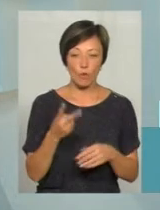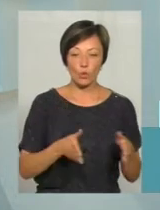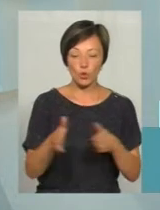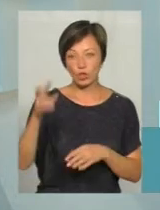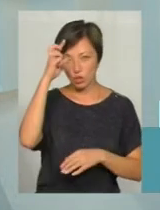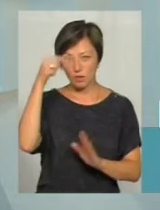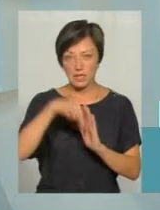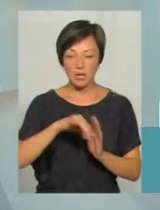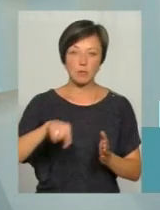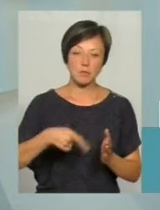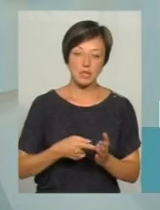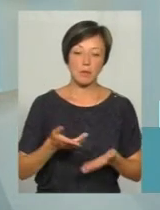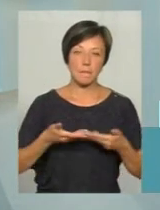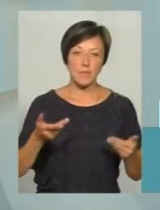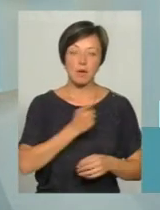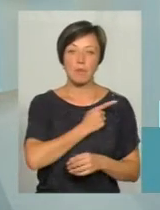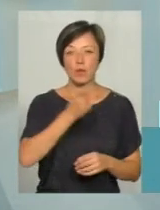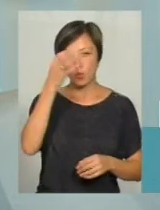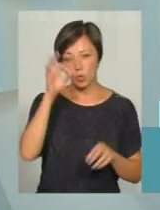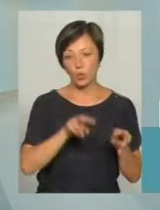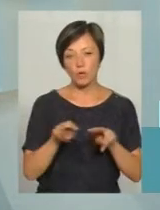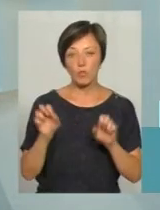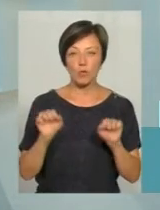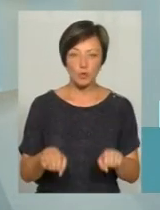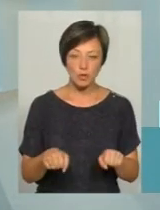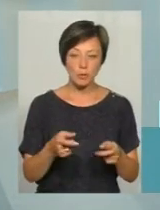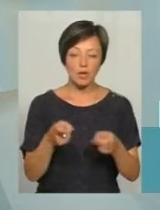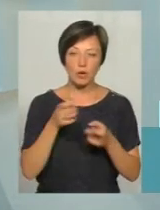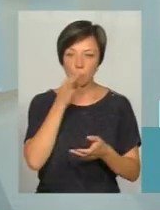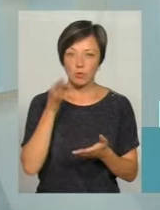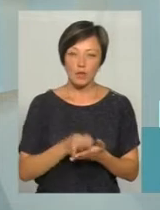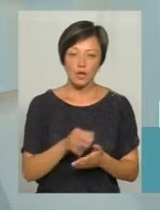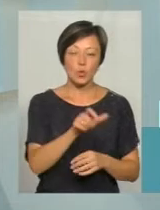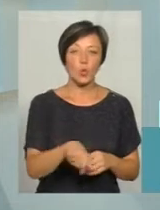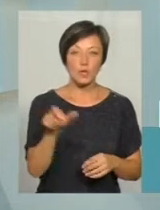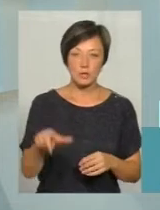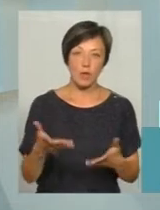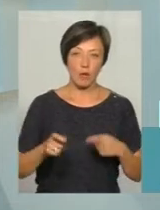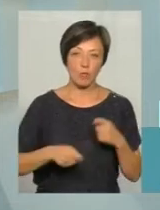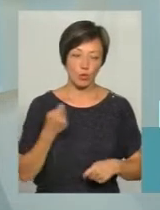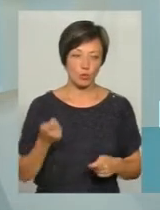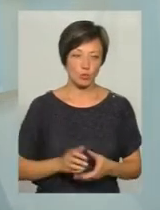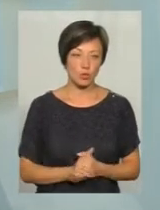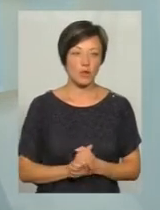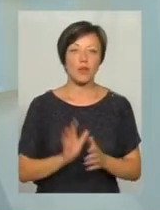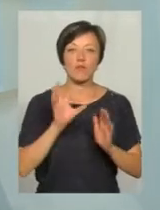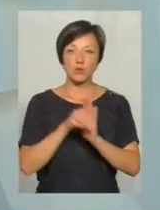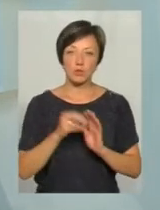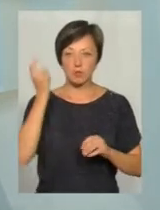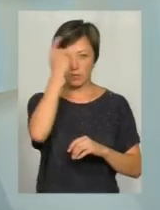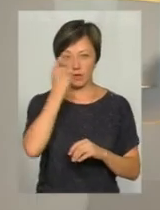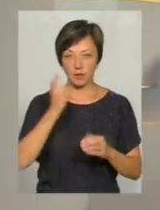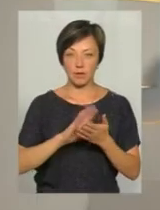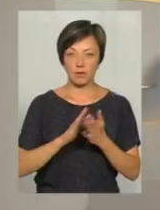державного значення та в місті ми патрулюємо і можемо притягати до відповідальності осіб, які прушують, в тому числі на тверезих водіїв.